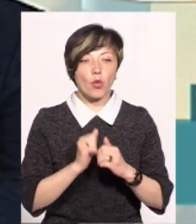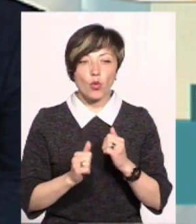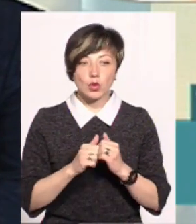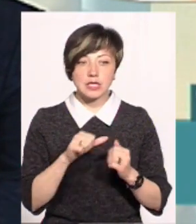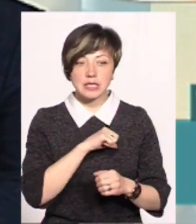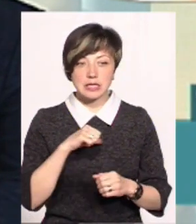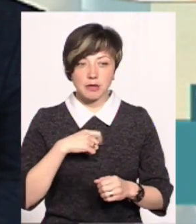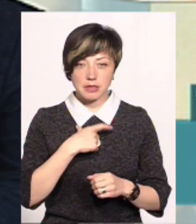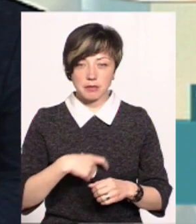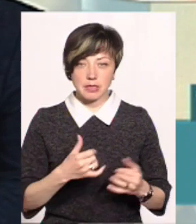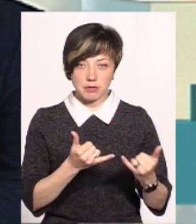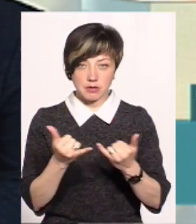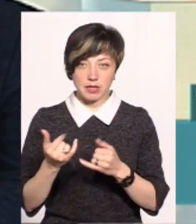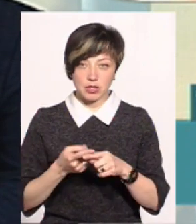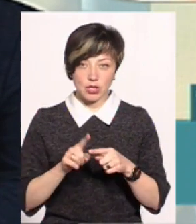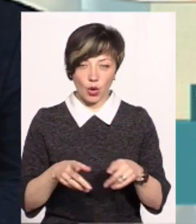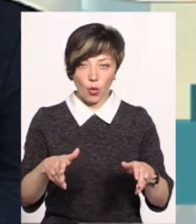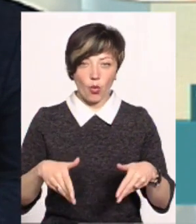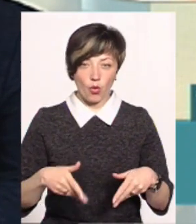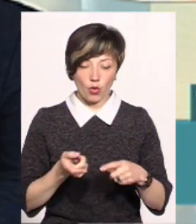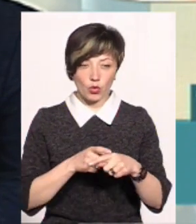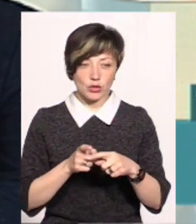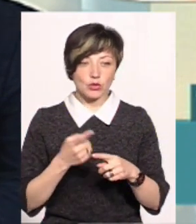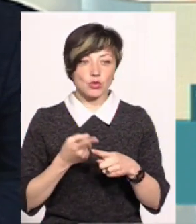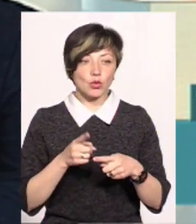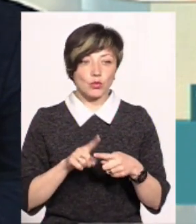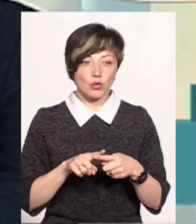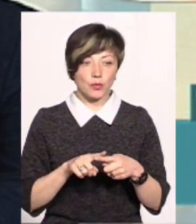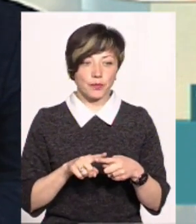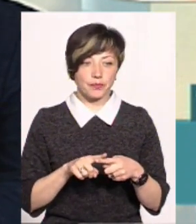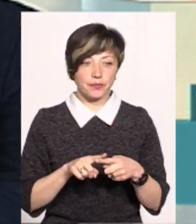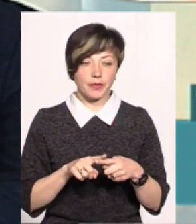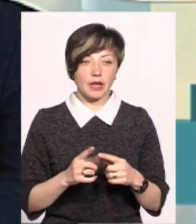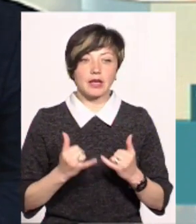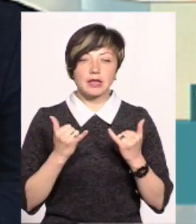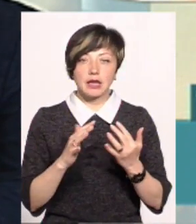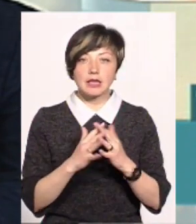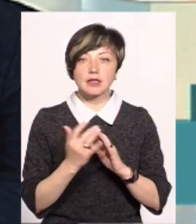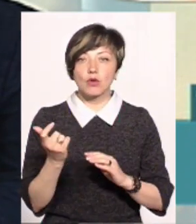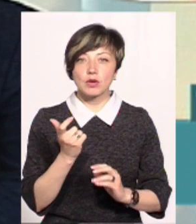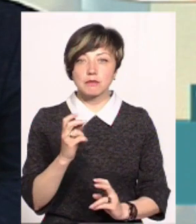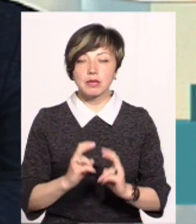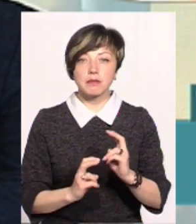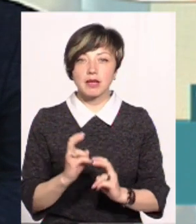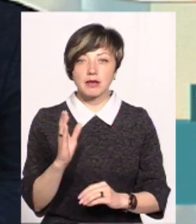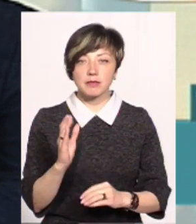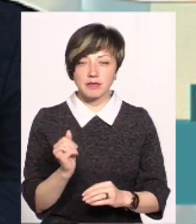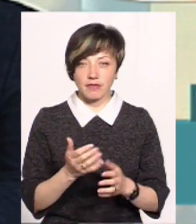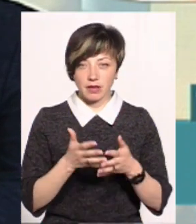кожен сам забезпечує себе цією городиною. Тому для сільгосп підприємців,